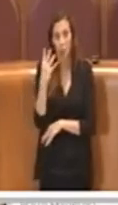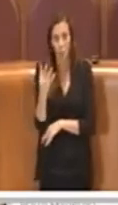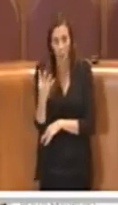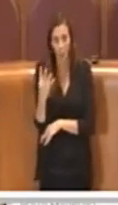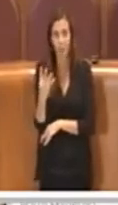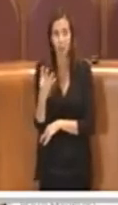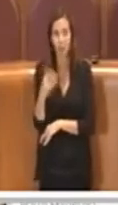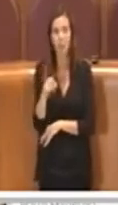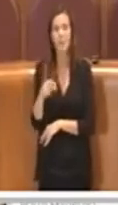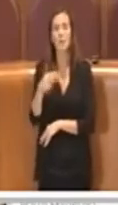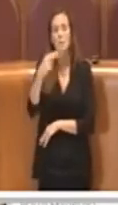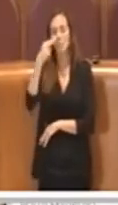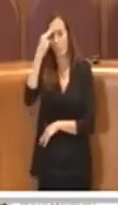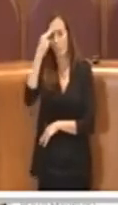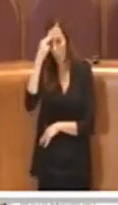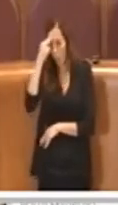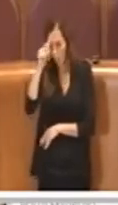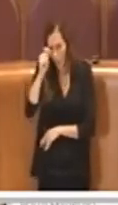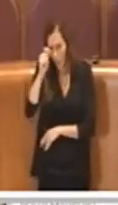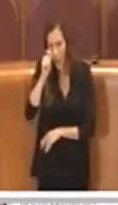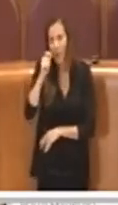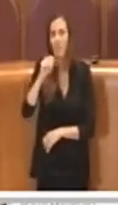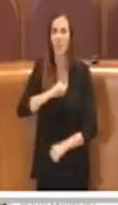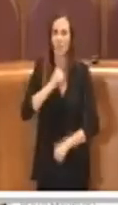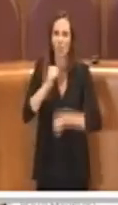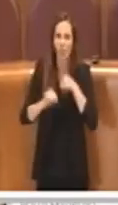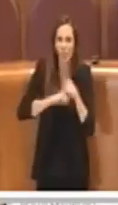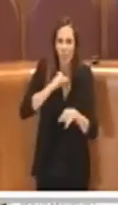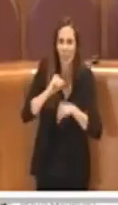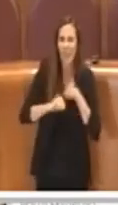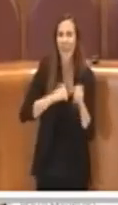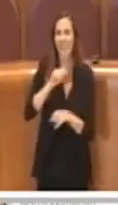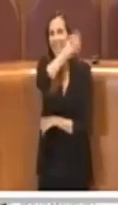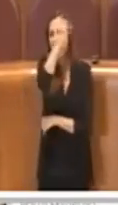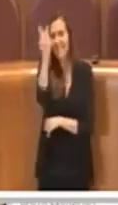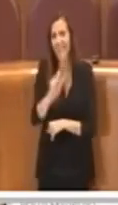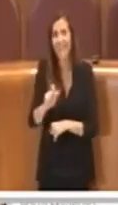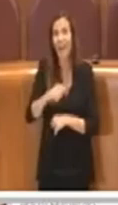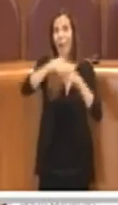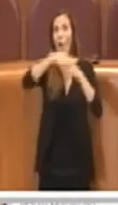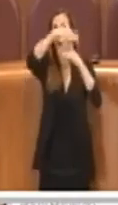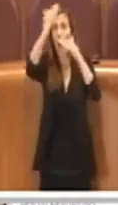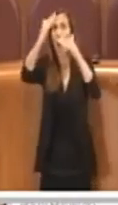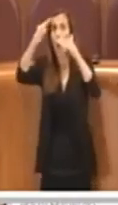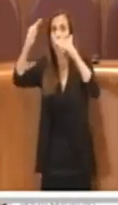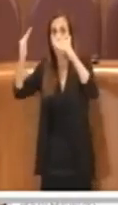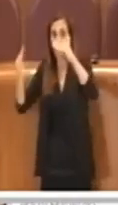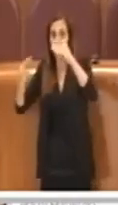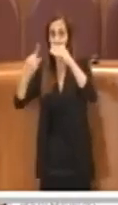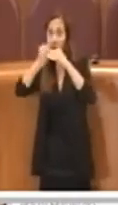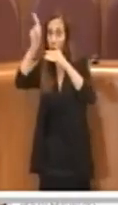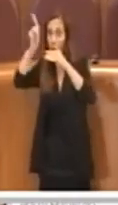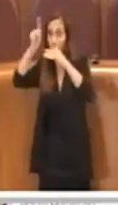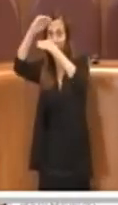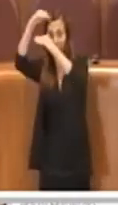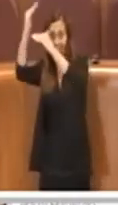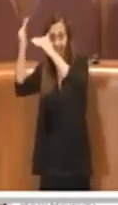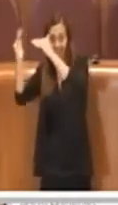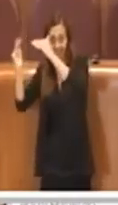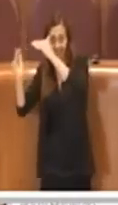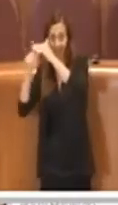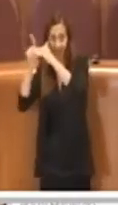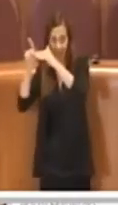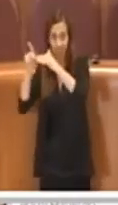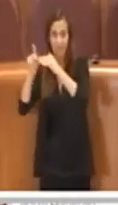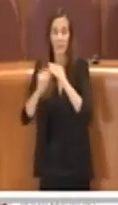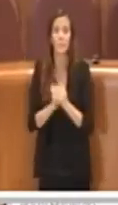commemora le sofferenze degli italiani al confino orientale, senza mai evocare la brutale occupazione dei Balcani da parte dell